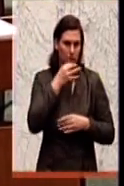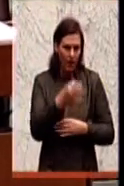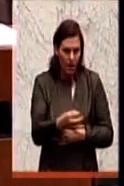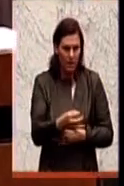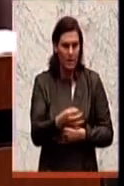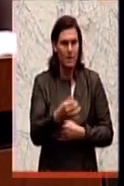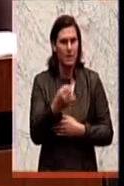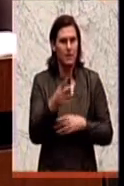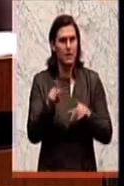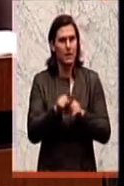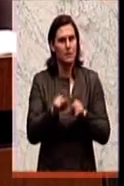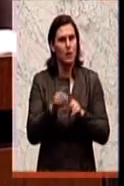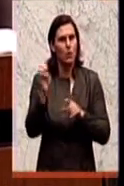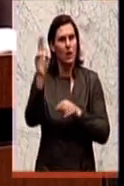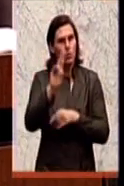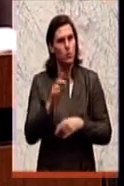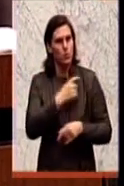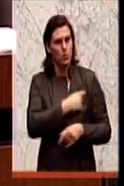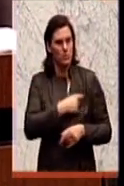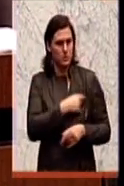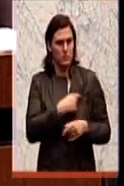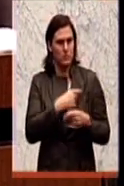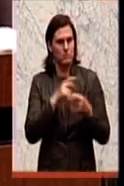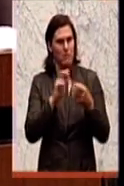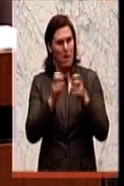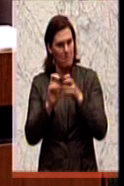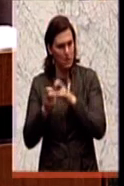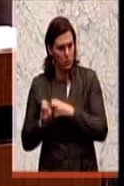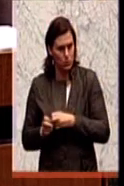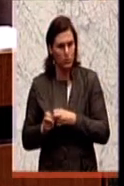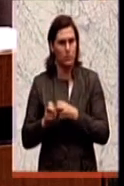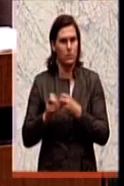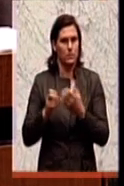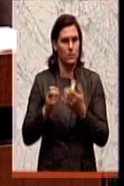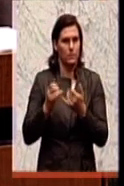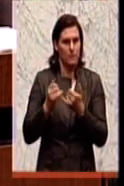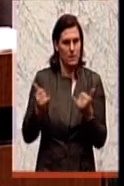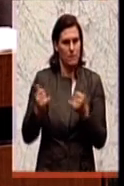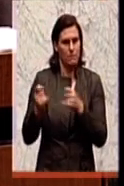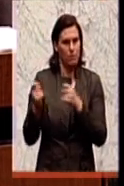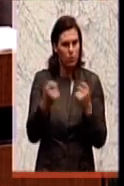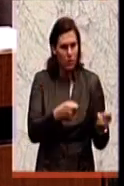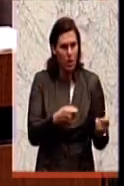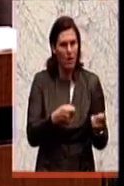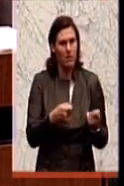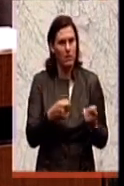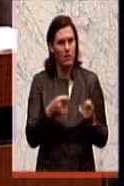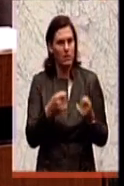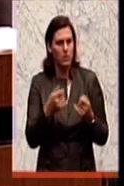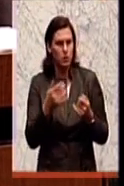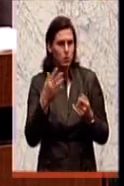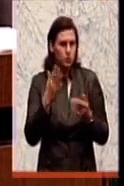seitens der EU-Kommission, da sind ja die Abänderungsvorschläge angekündigt, gibt es von Ihrer Seite ja schon Hinweise darauf, welche